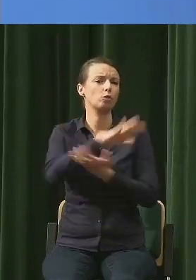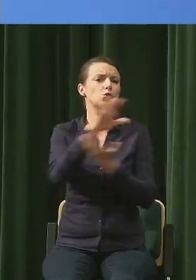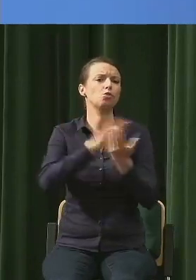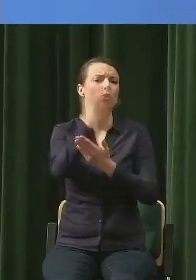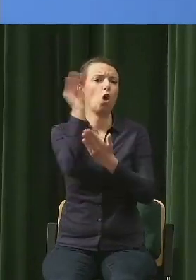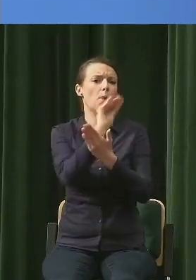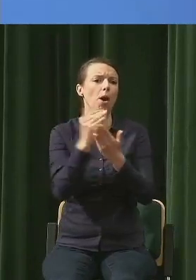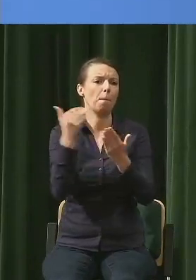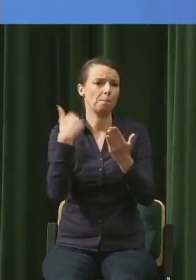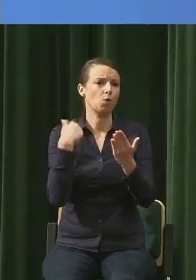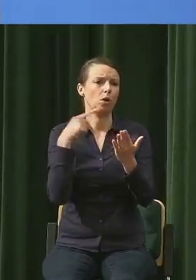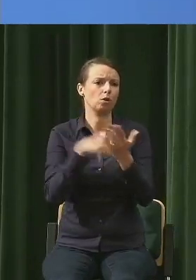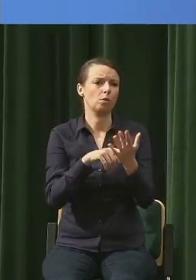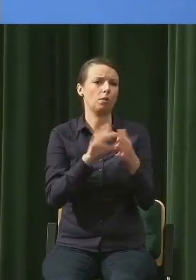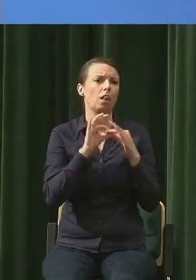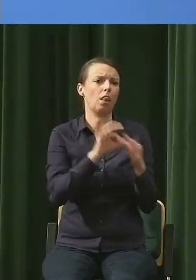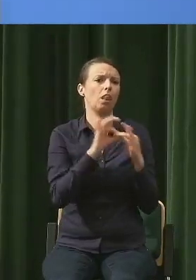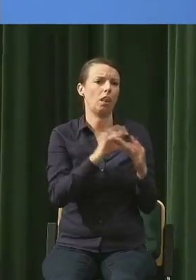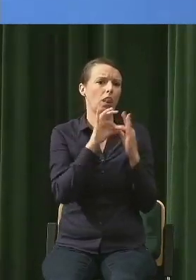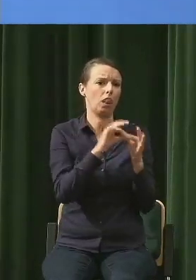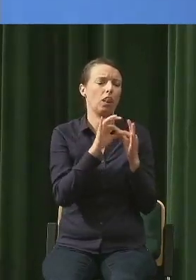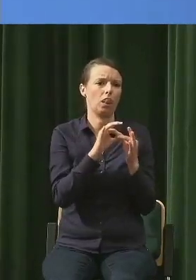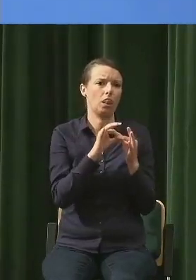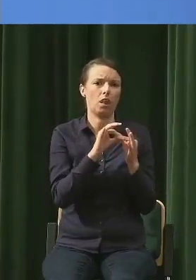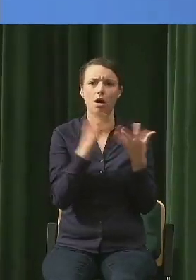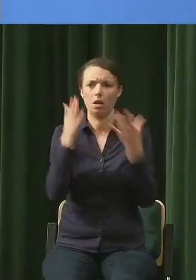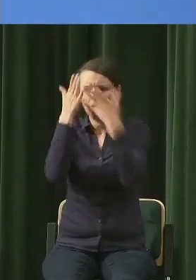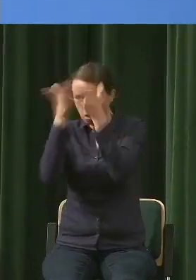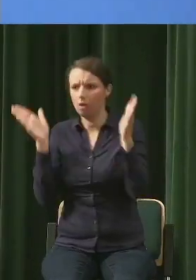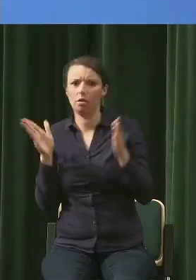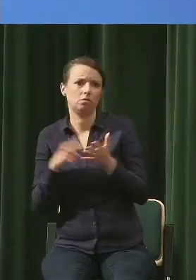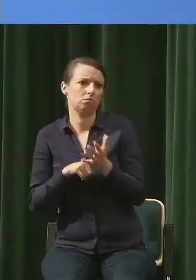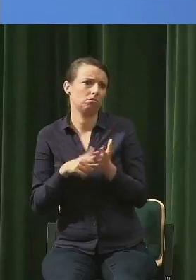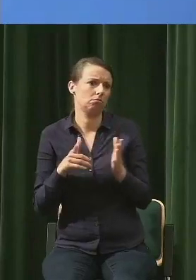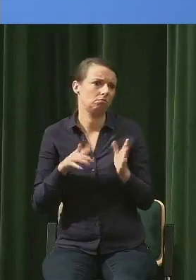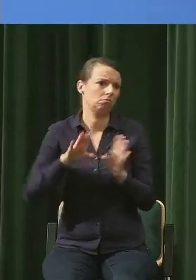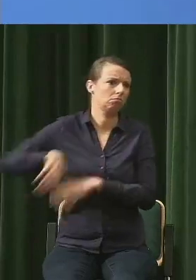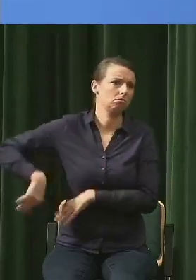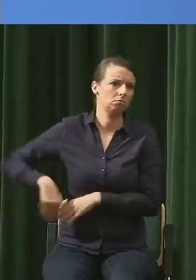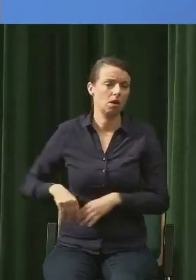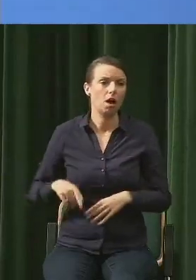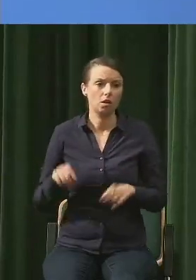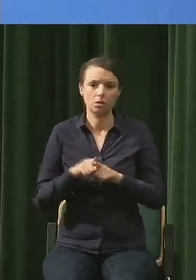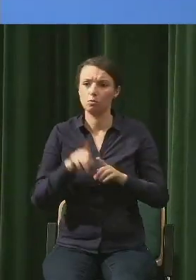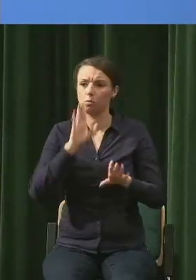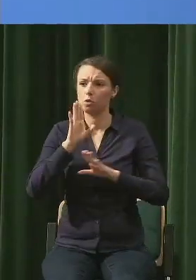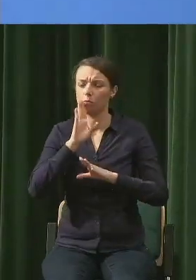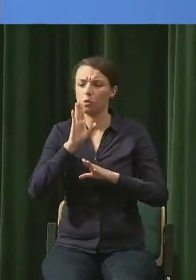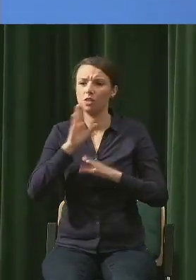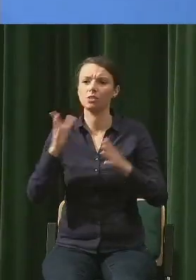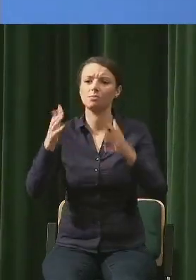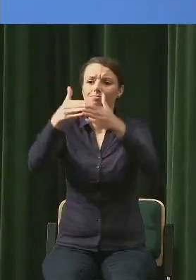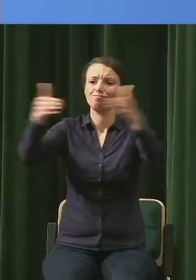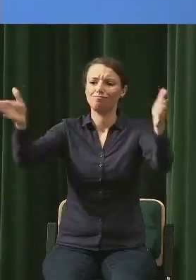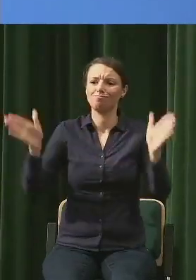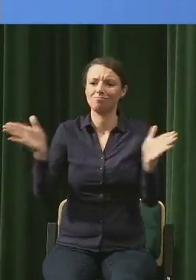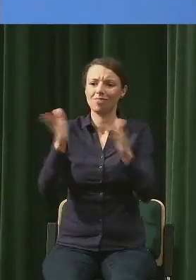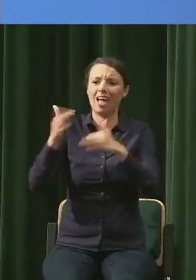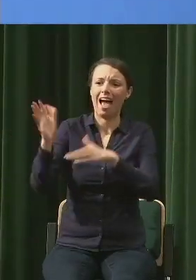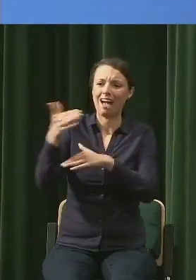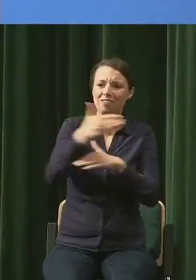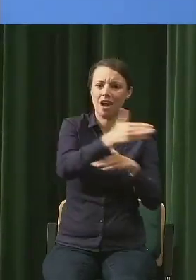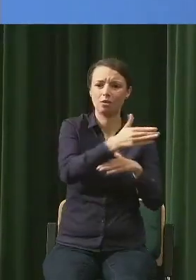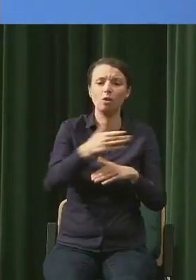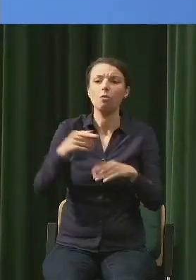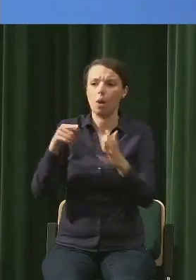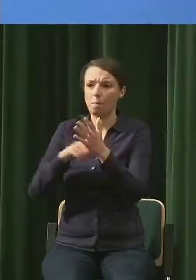taki też efekt, pamiętam z akwarystyki, mój brat miał akwaria, się temu przyglądałem i on kiedyś mi udowodnił, to jest prawda, później to doczytałem,